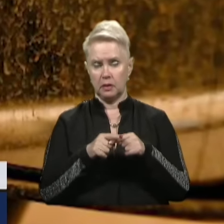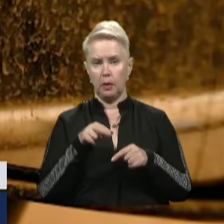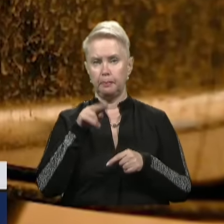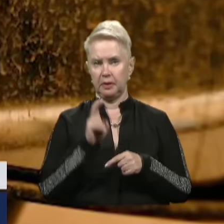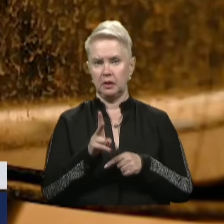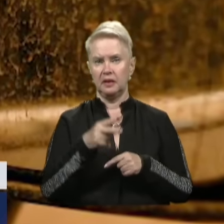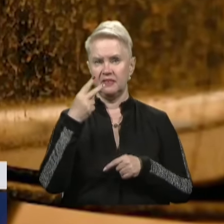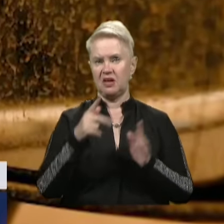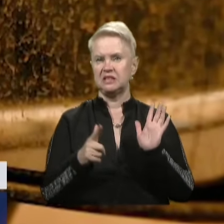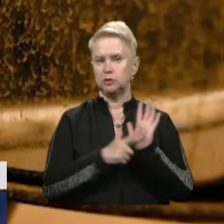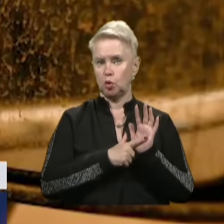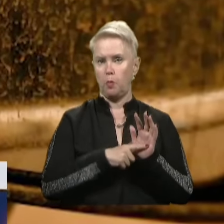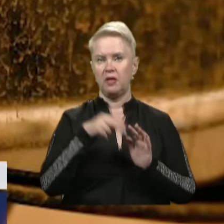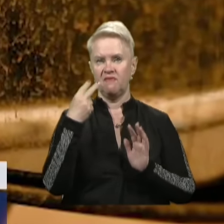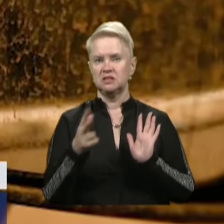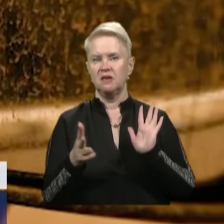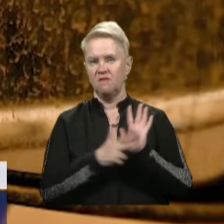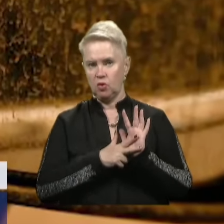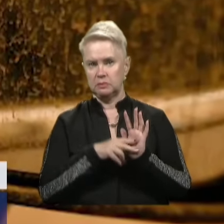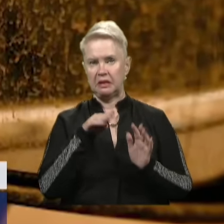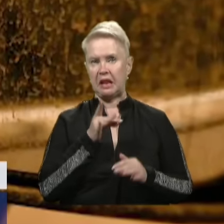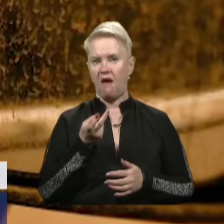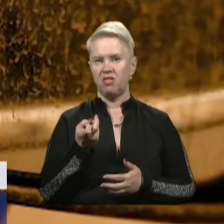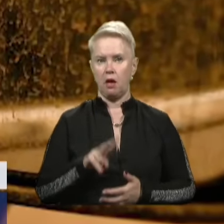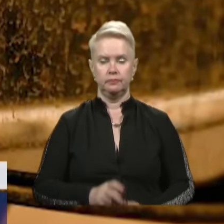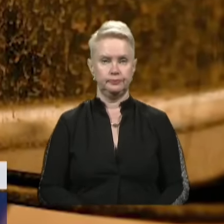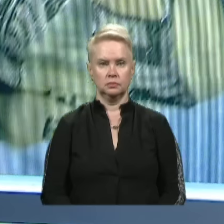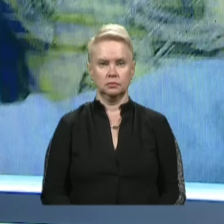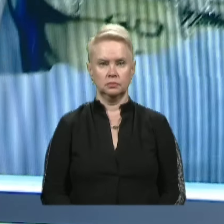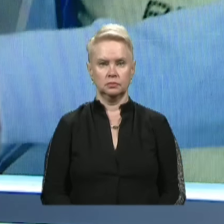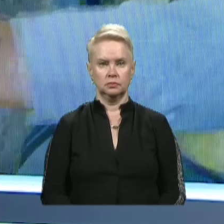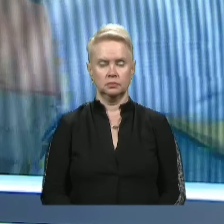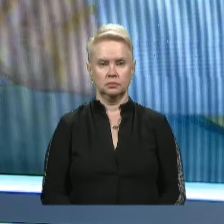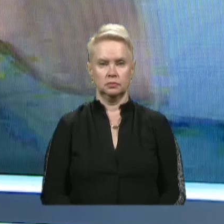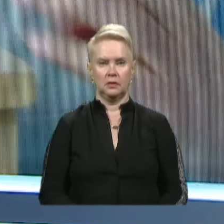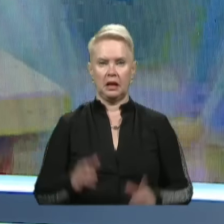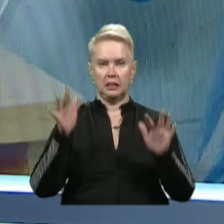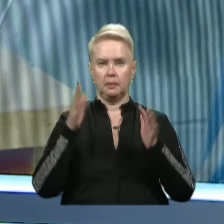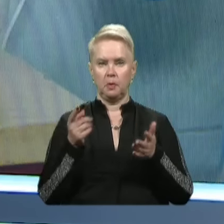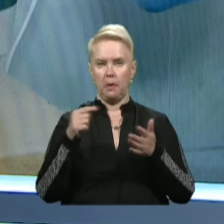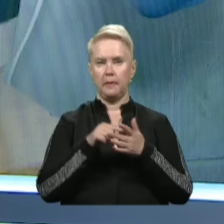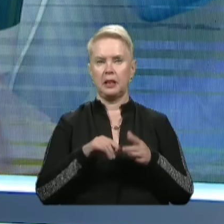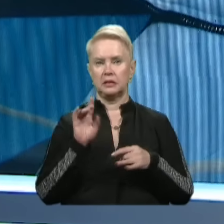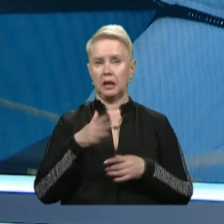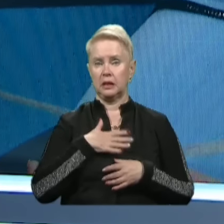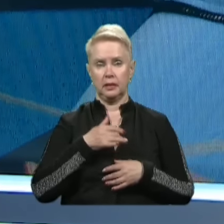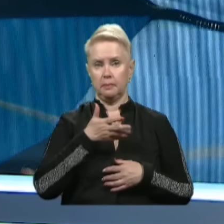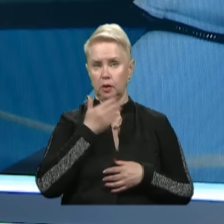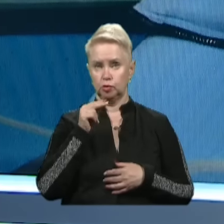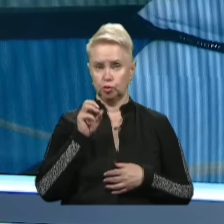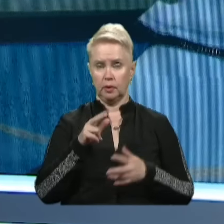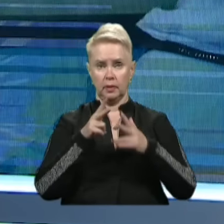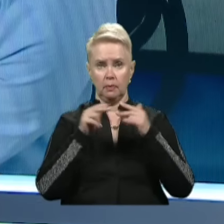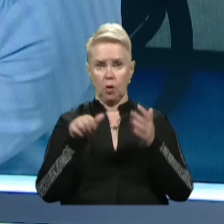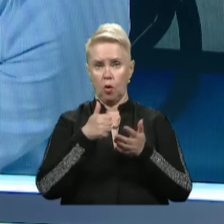очікується 27 та 28 травня. Димить припадає пилом, аж дихати немає чим.